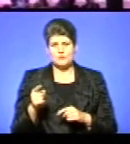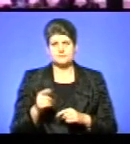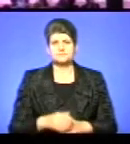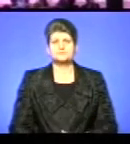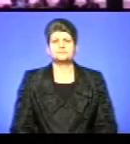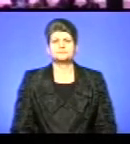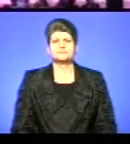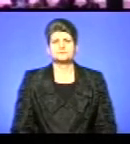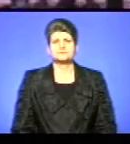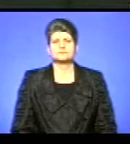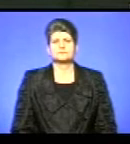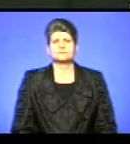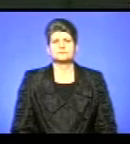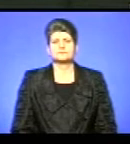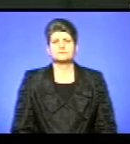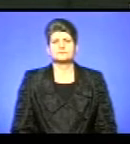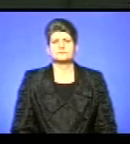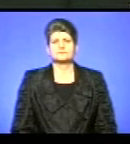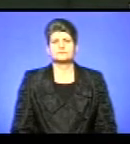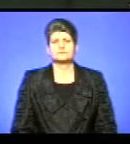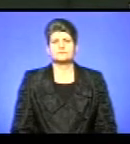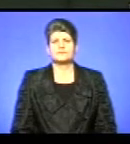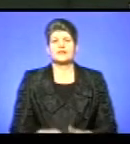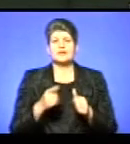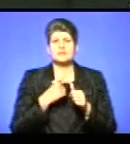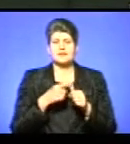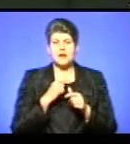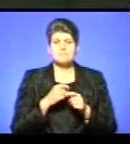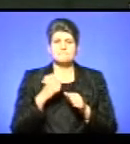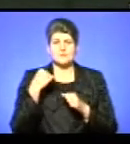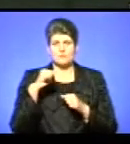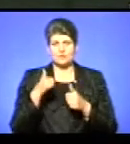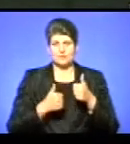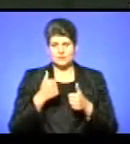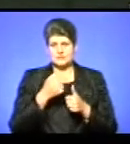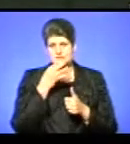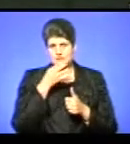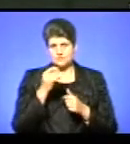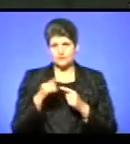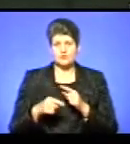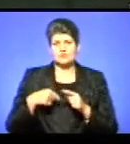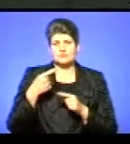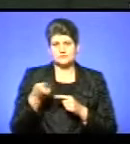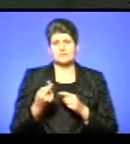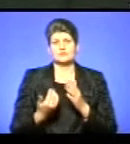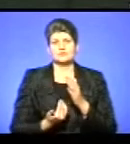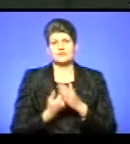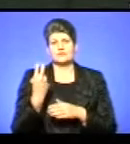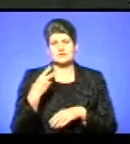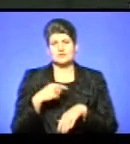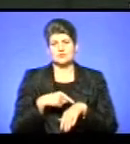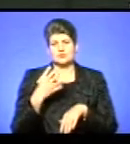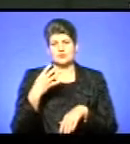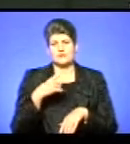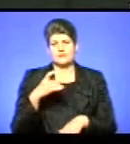Журавель, Юрій Багрій, новини. Імена переможців конкурсу ми повідомимо вам у наступному випуску новин о 20.40.